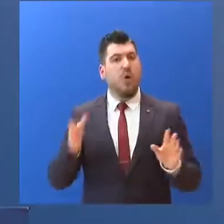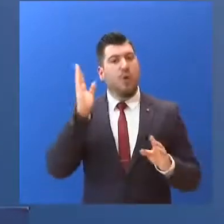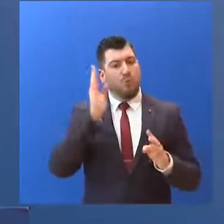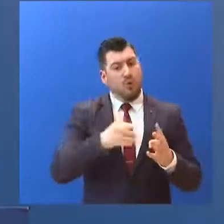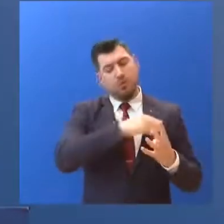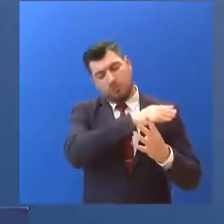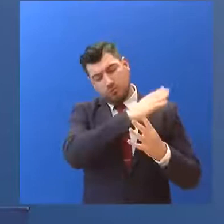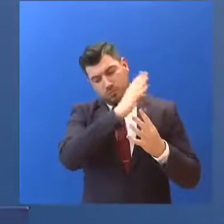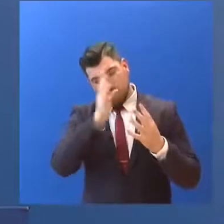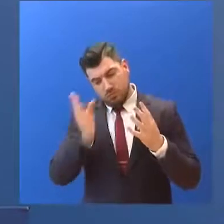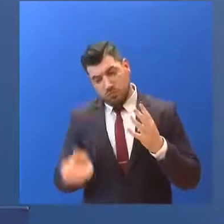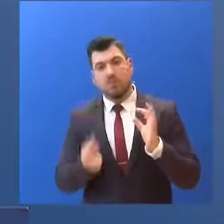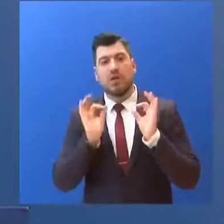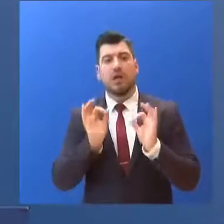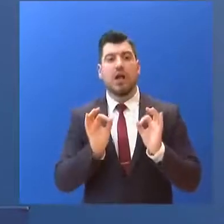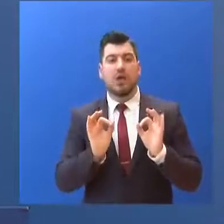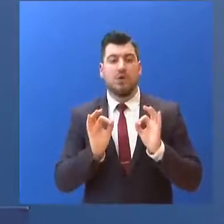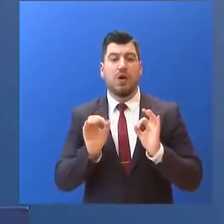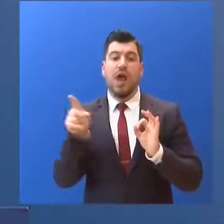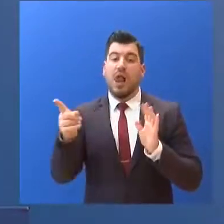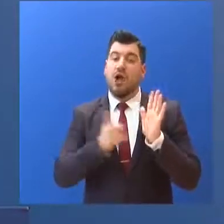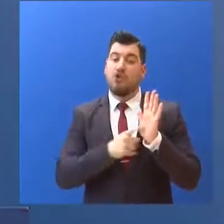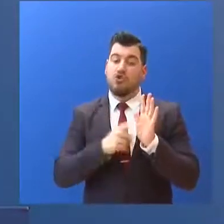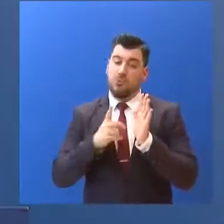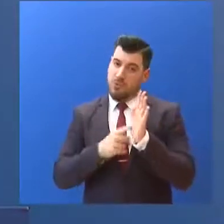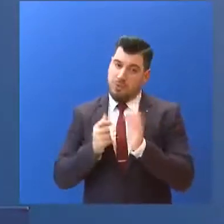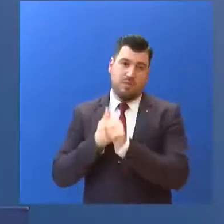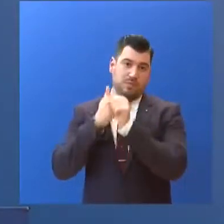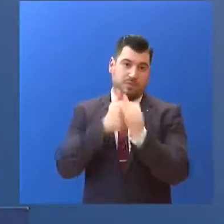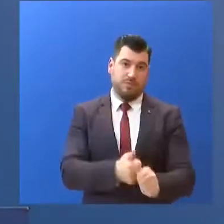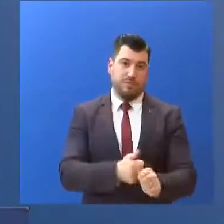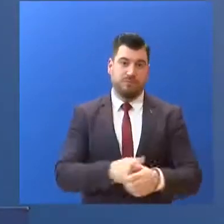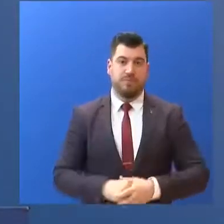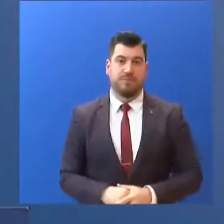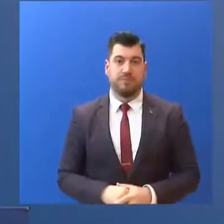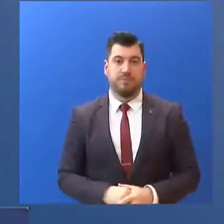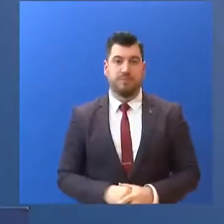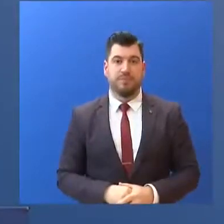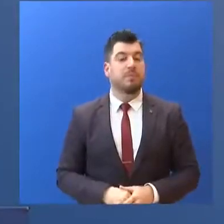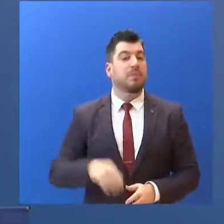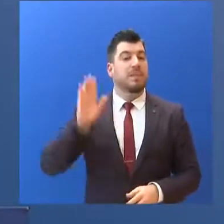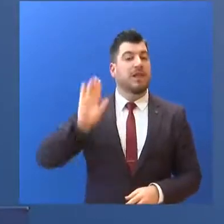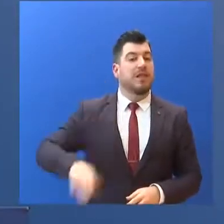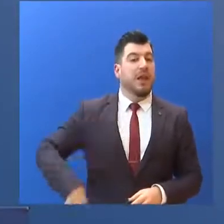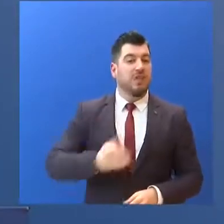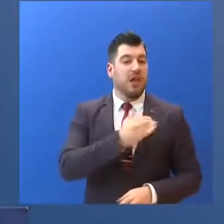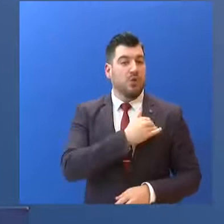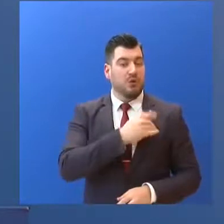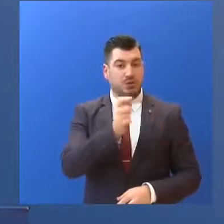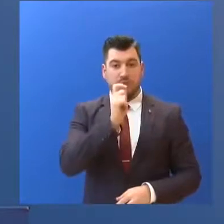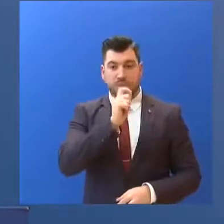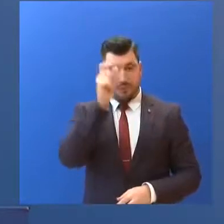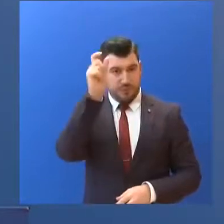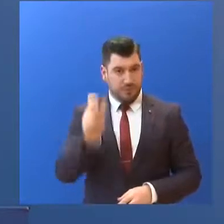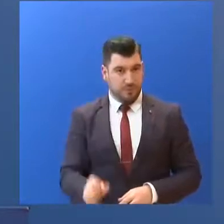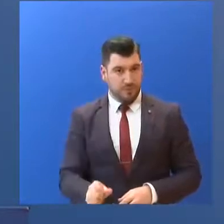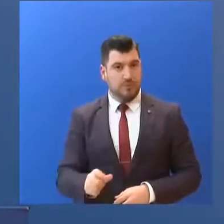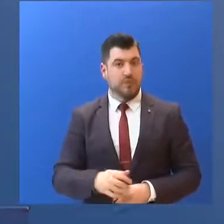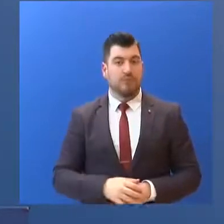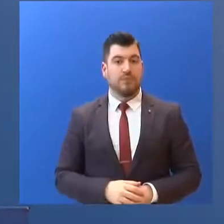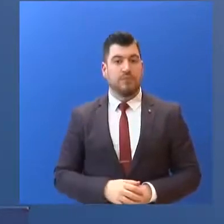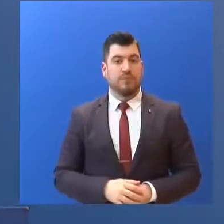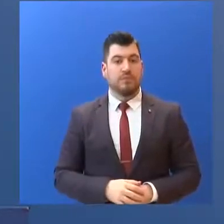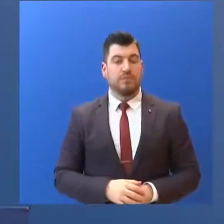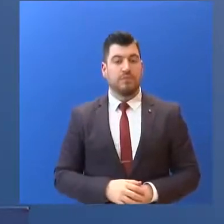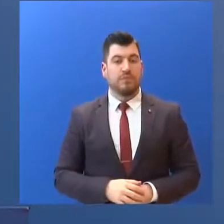όλο το χρονικό διάστημα... προβλέπεται από την πράξη νομοθετικού περιοχημένου. Τελευταία ερώτηση από τον κύριο Νότι Ανανιάδη... από το ραδιόφωνο της ΕΡΤ.